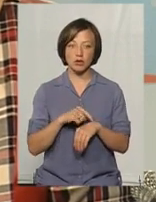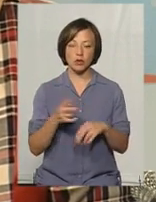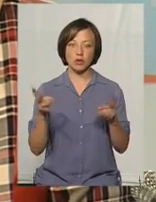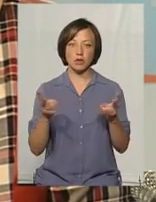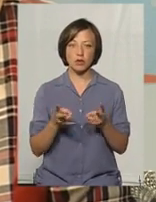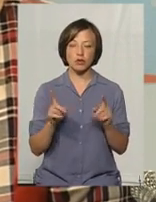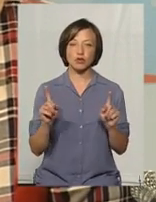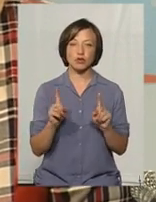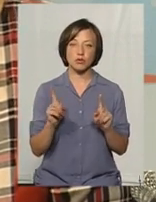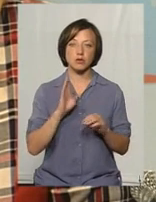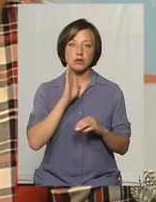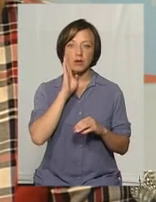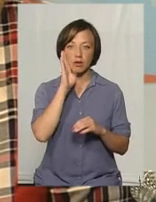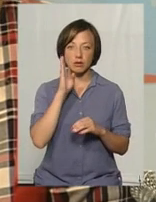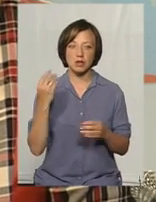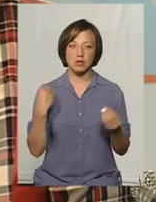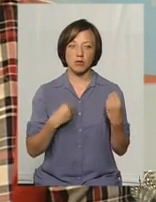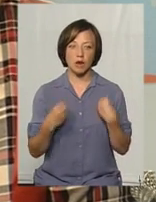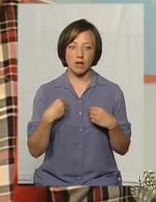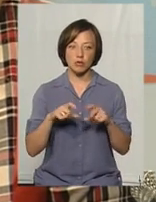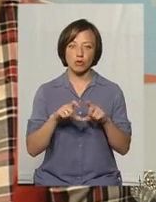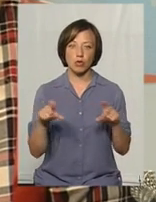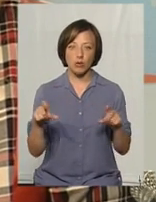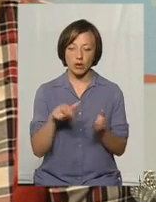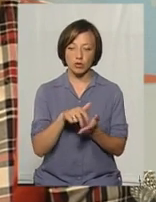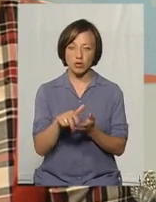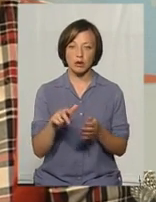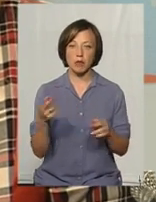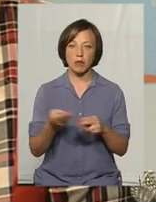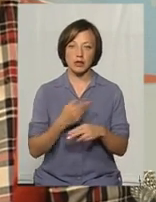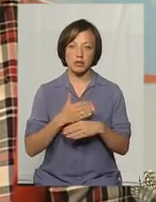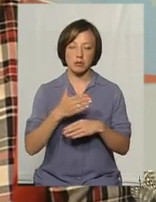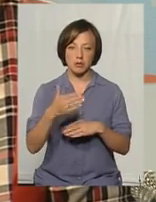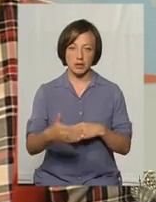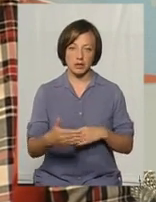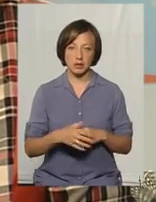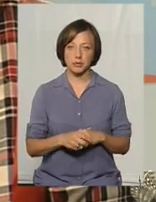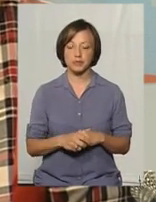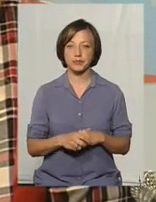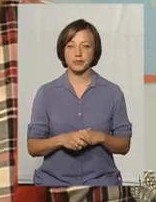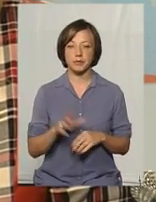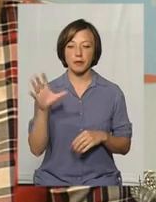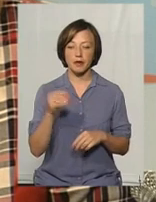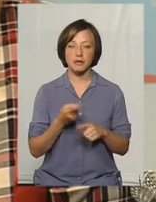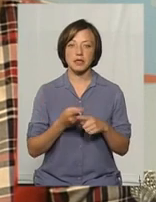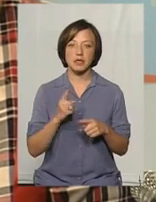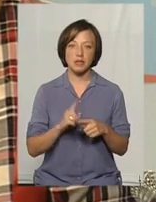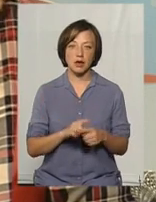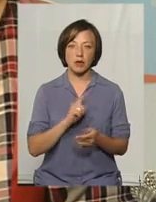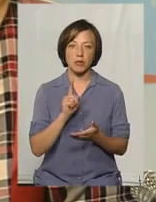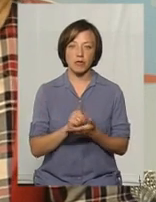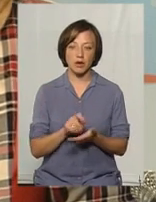необхідно для того, щоб зранку зібратися у школу і дойти до школи без запізнень. Тобто, все це повинні